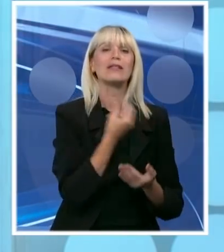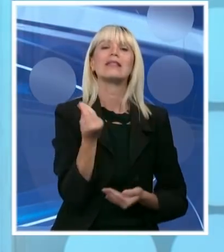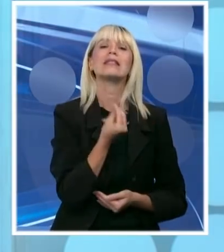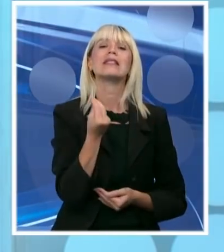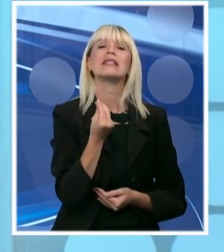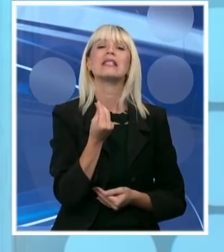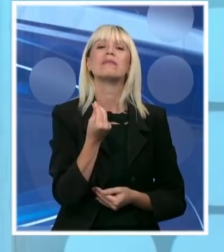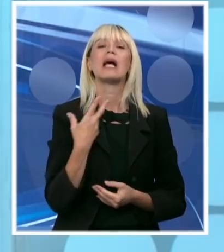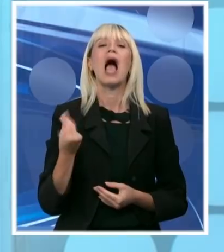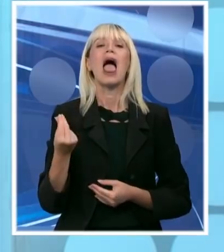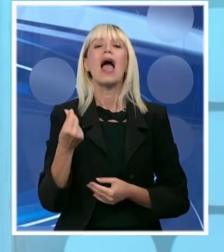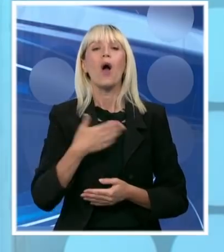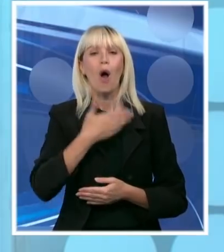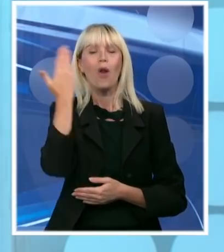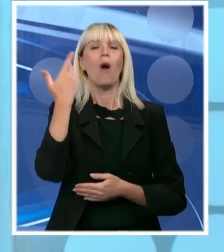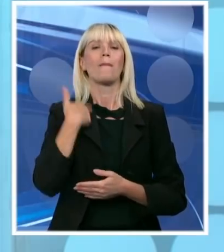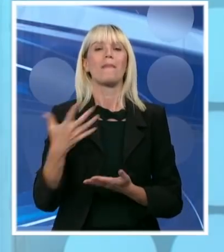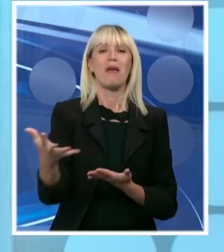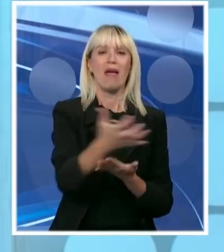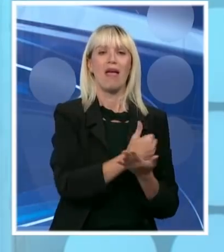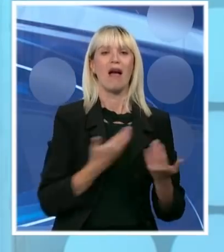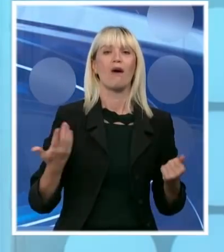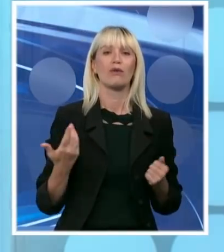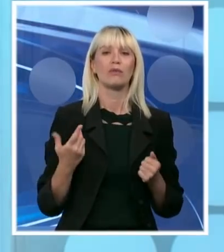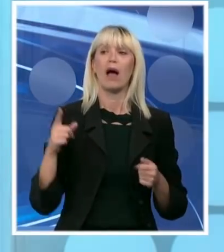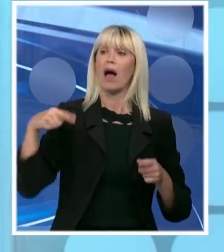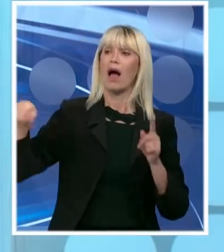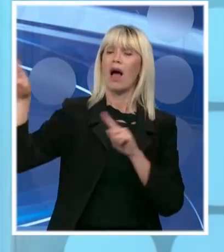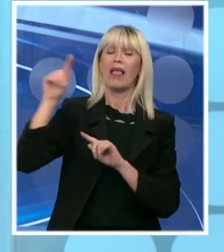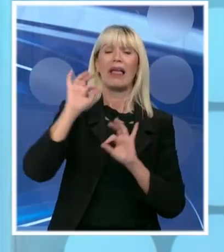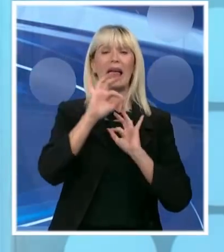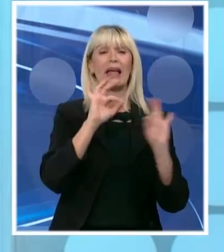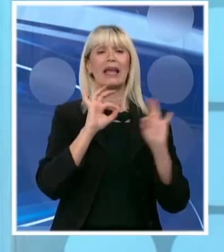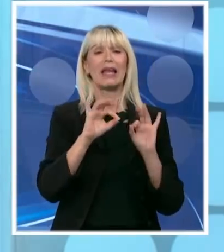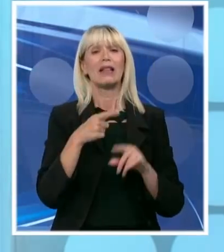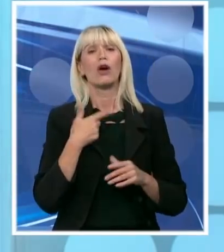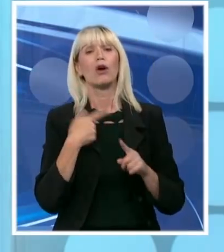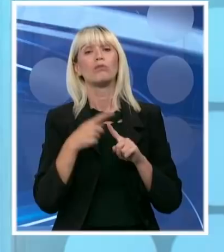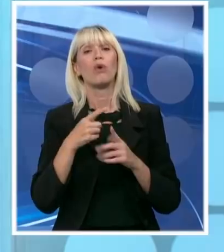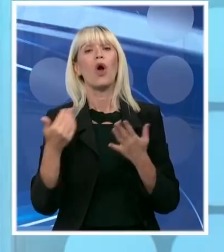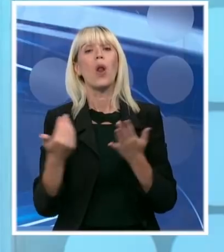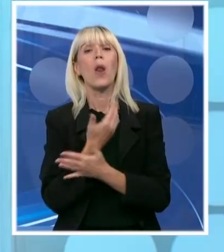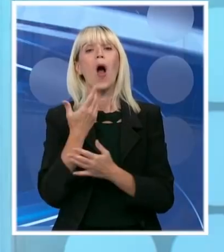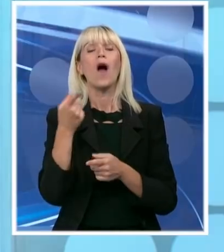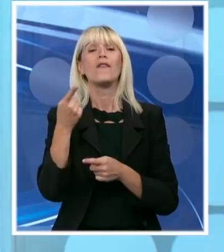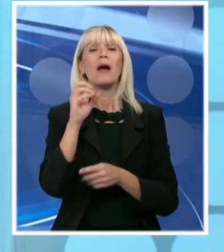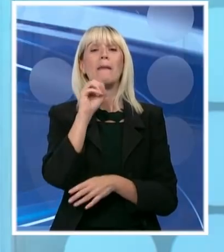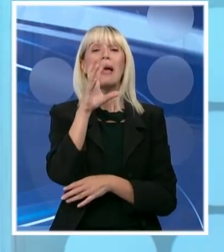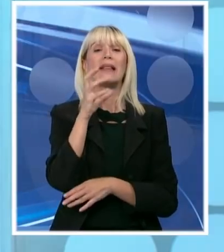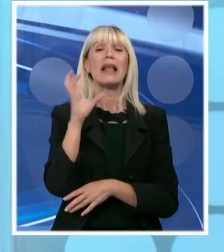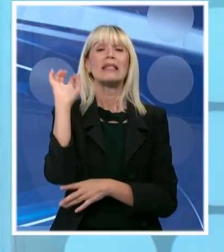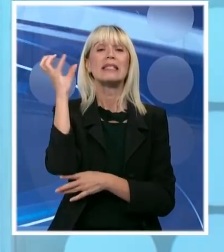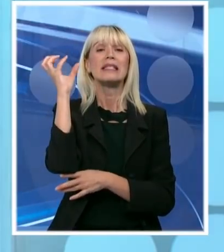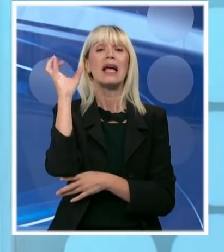ekonomija napravila. Ovo smo mi uradili. Oni nas kritikuju što vodimo mnogi 15 medicinskih sanitetskih vozila u Republiku Srpsku.